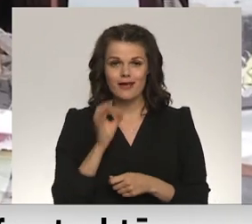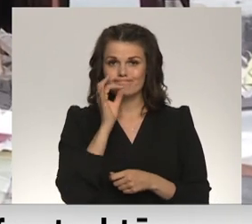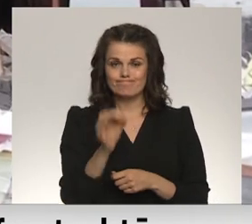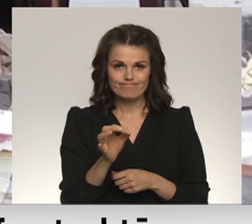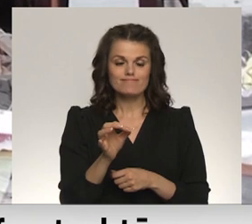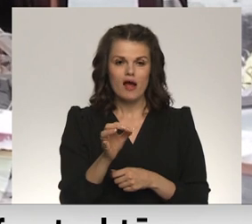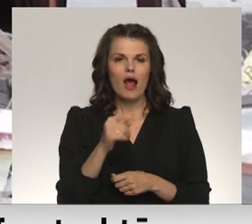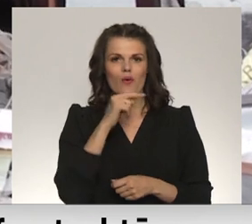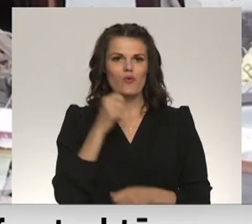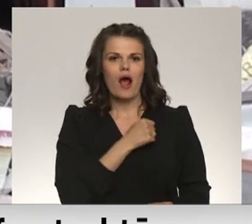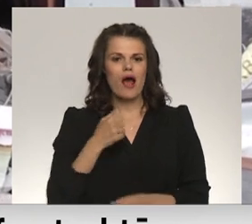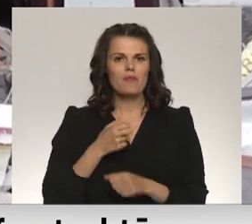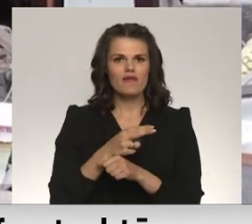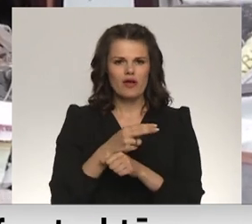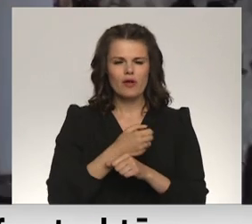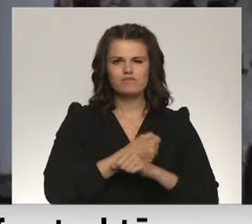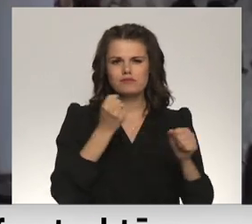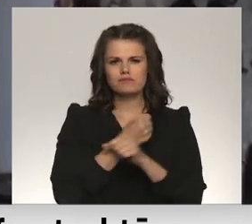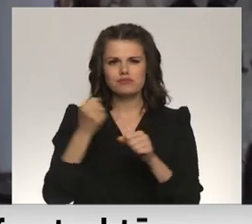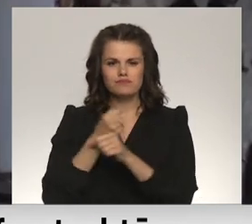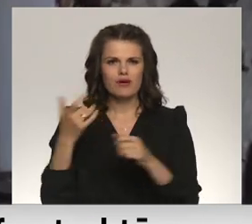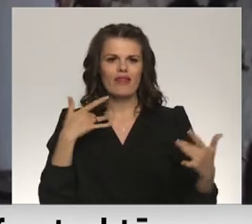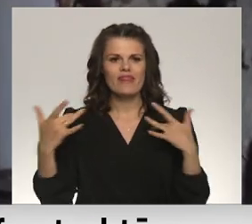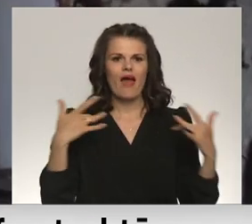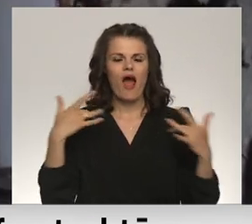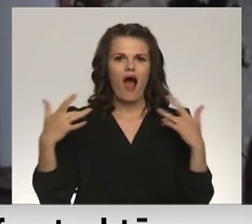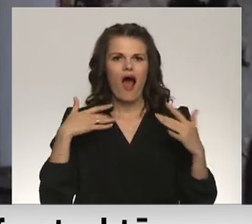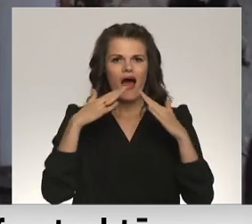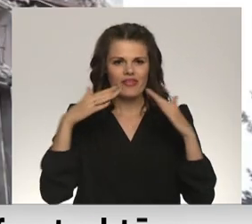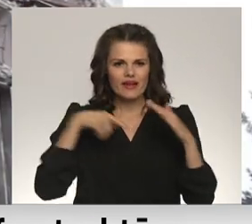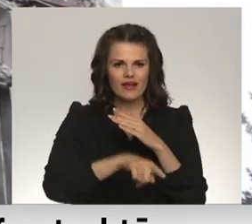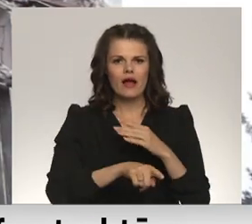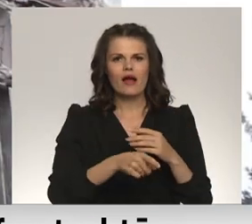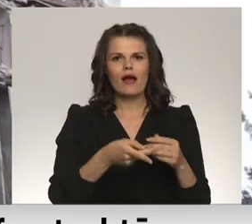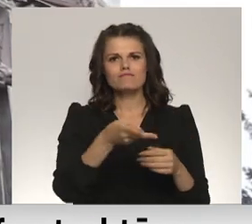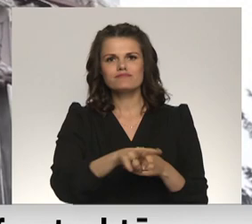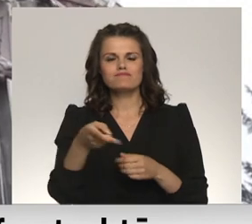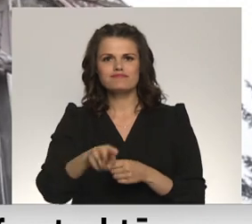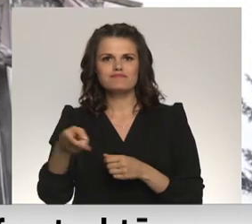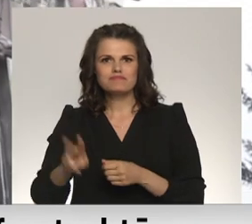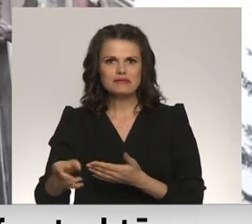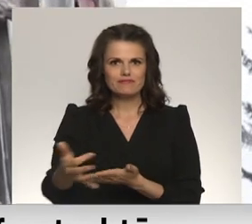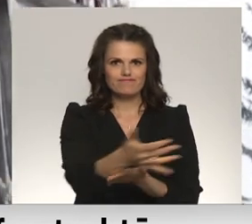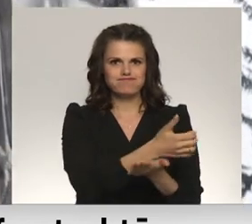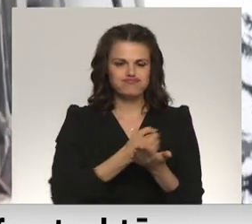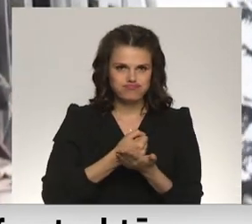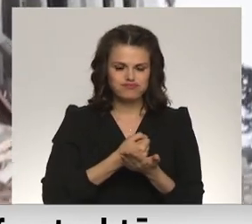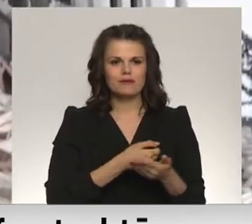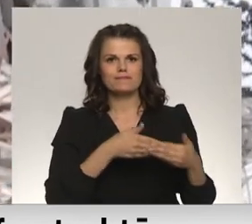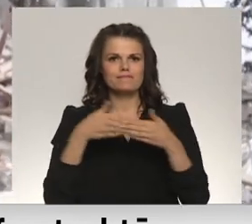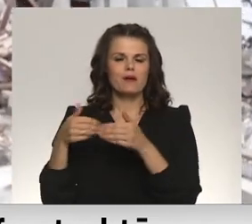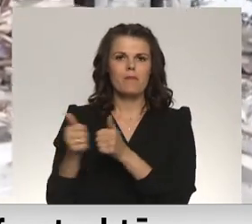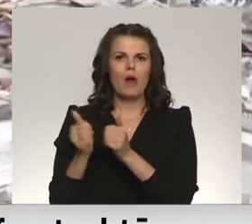Krievijas karaspēks Mariupolē veids sabombardētā drāmas teātra drūpo attīrīšanu, atrastos bojā gājušo līķus pārvedot uz tuvējo